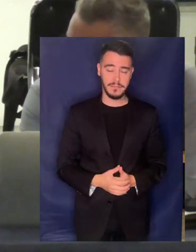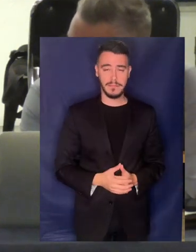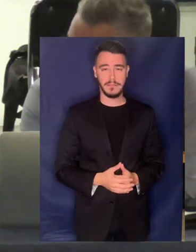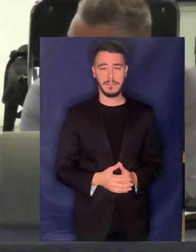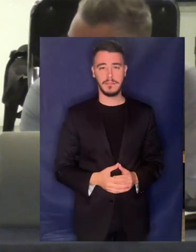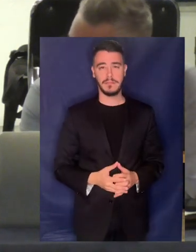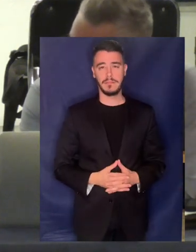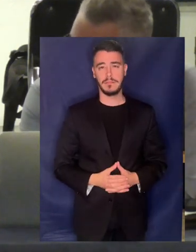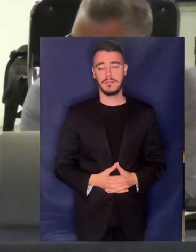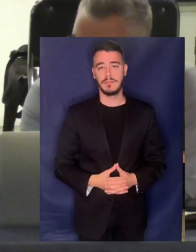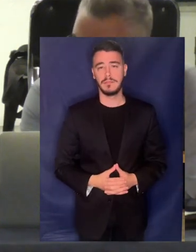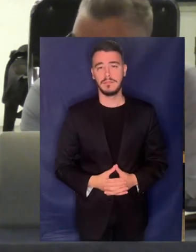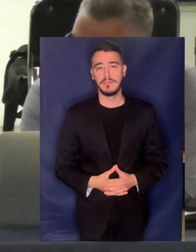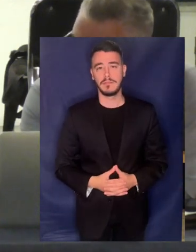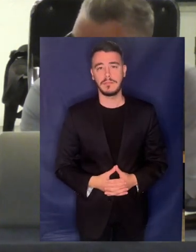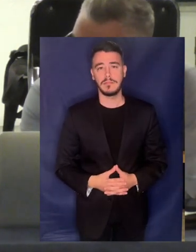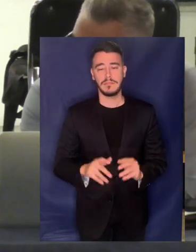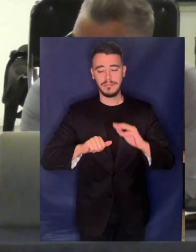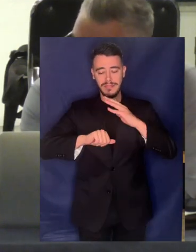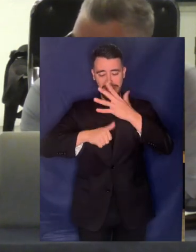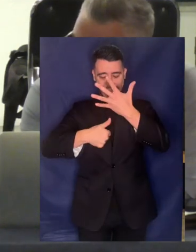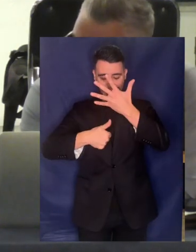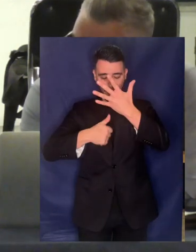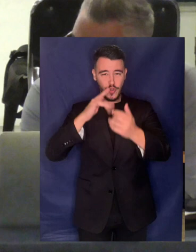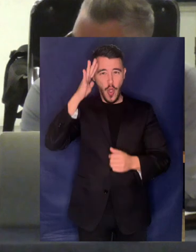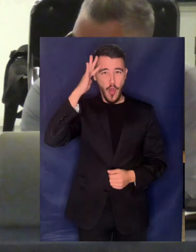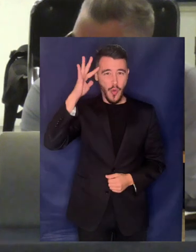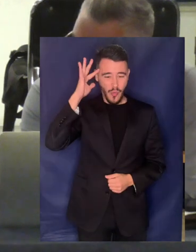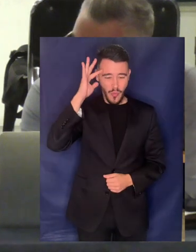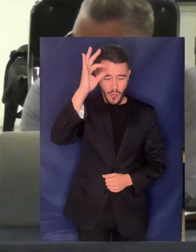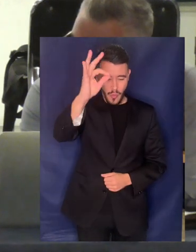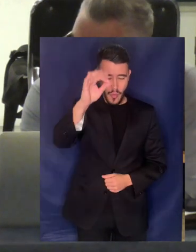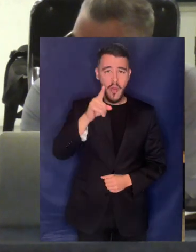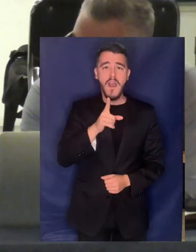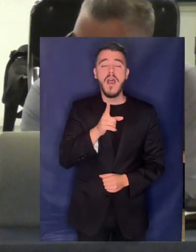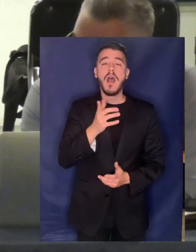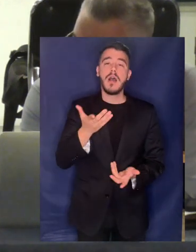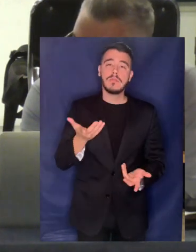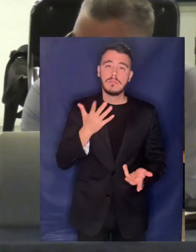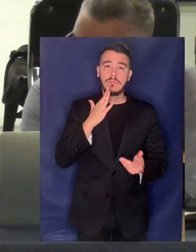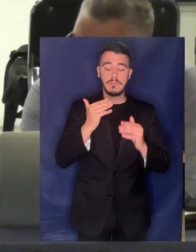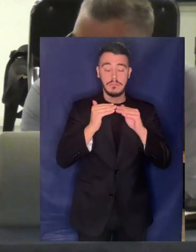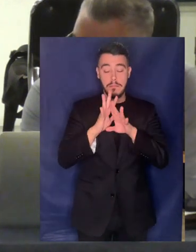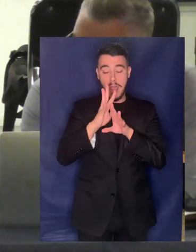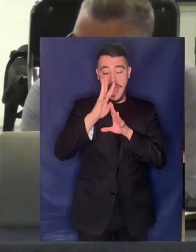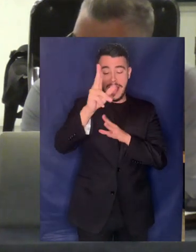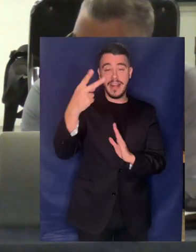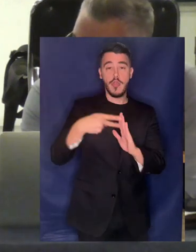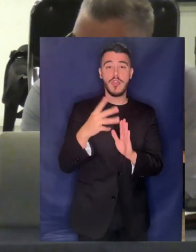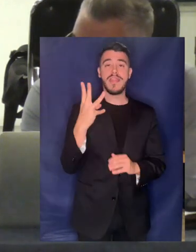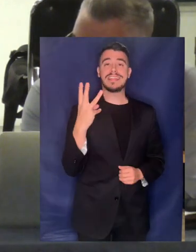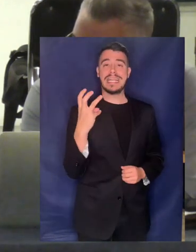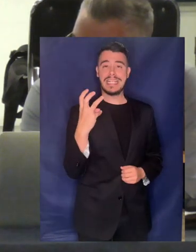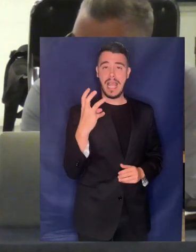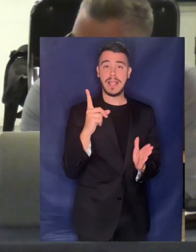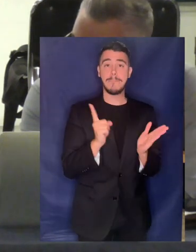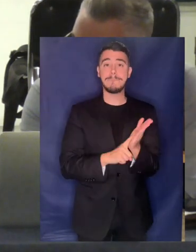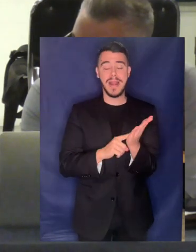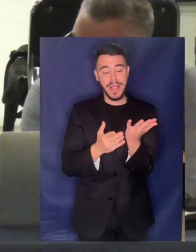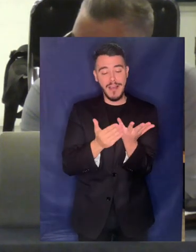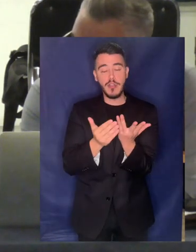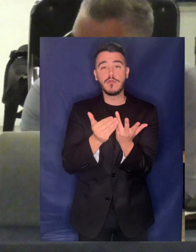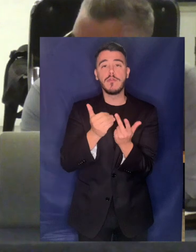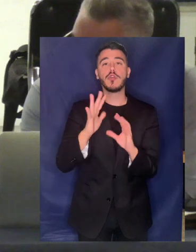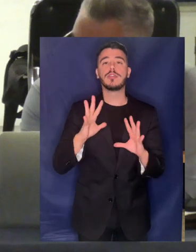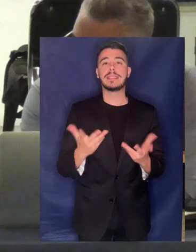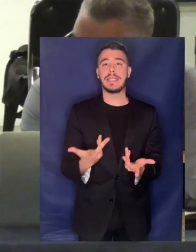Η επίτευξη του στόχου 6 έχει επιμεριστεί στους ακόλουθους στόχους έως το 2030 Καθολική